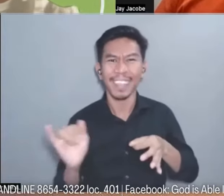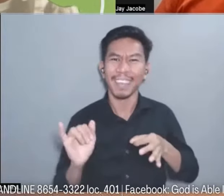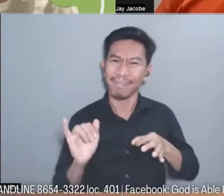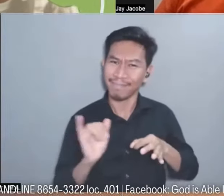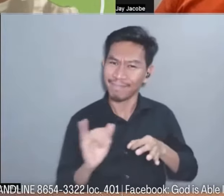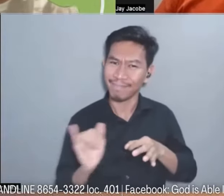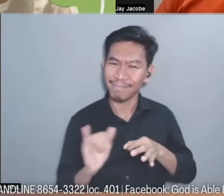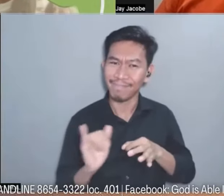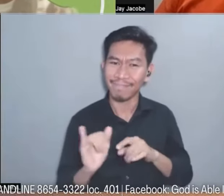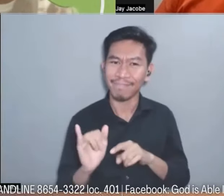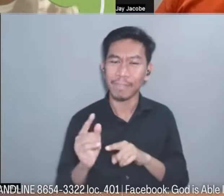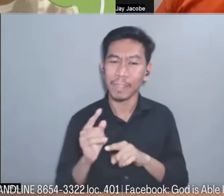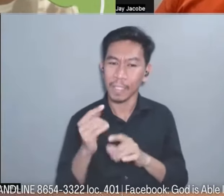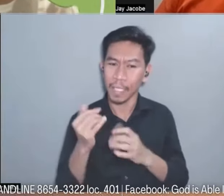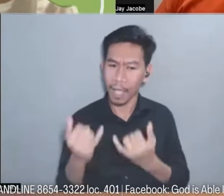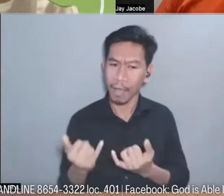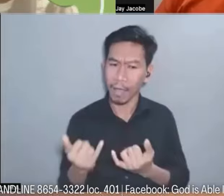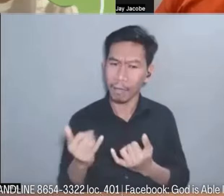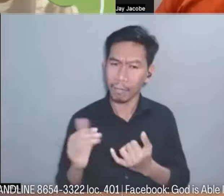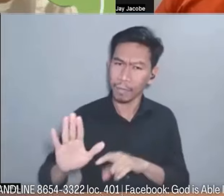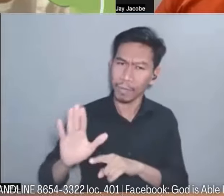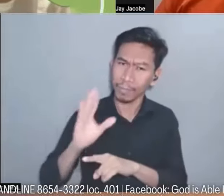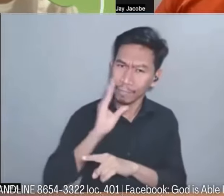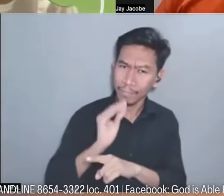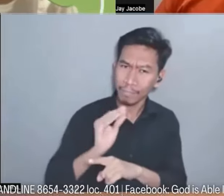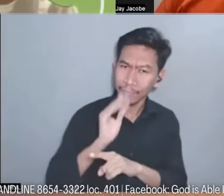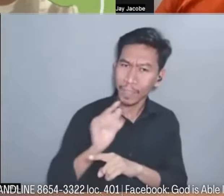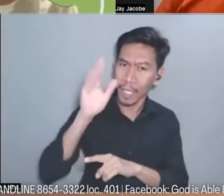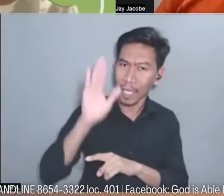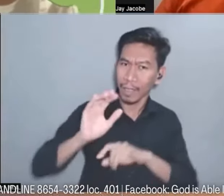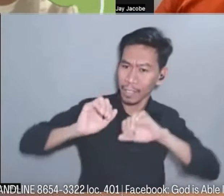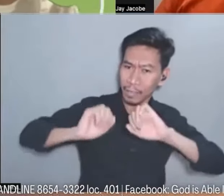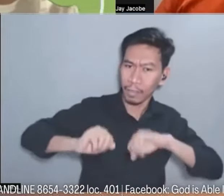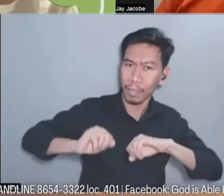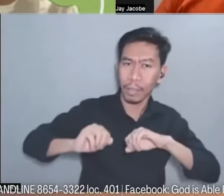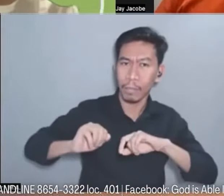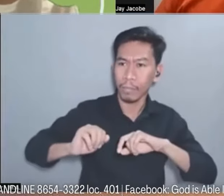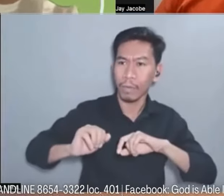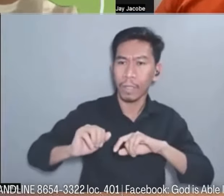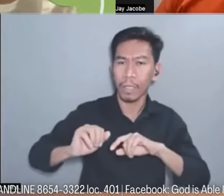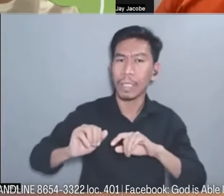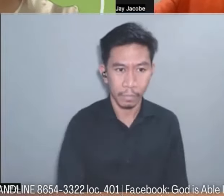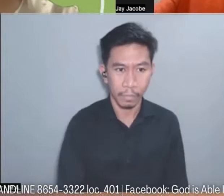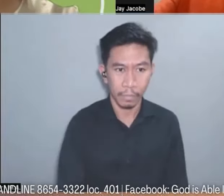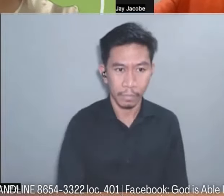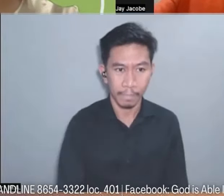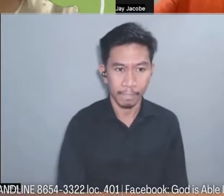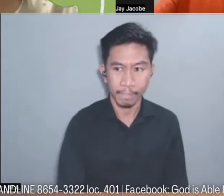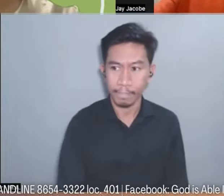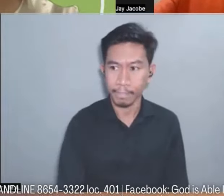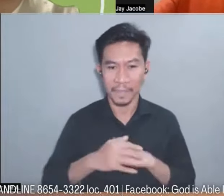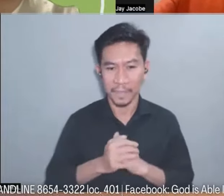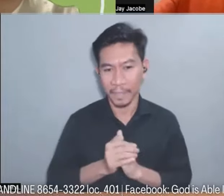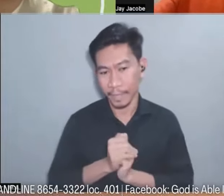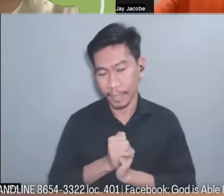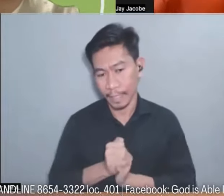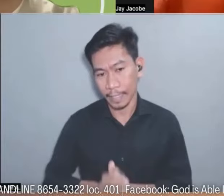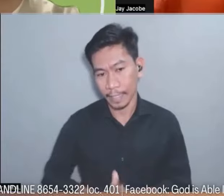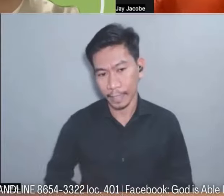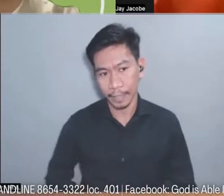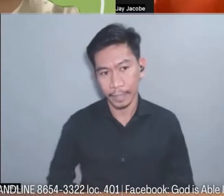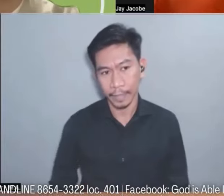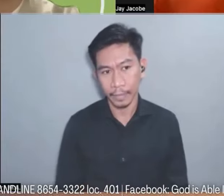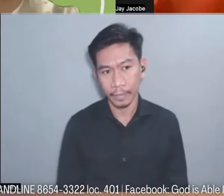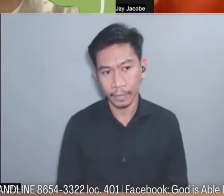Pwede nyo po ba mabilisang may kwento sa amin? Paano po kayo naapektuhan ng kapansanan or disability? I want to share my